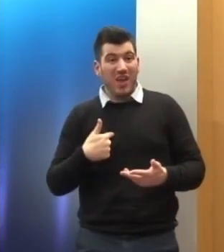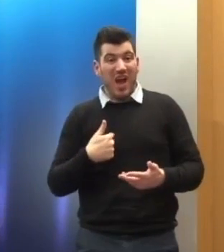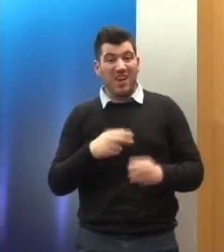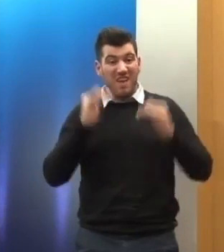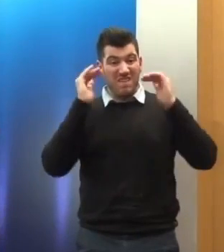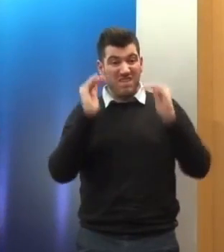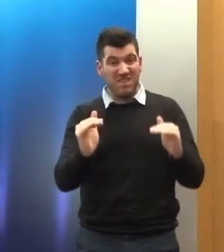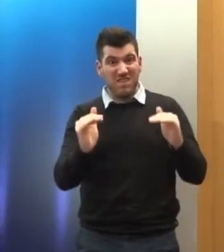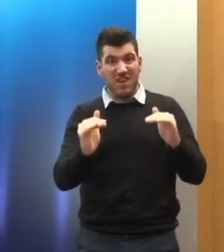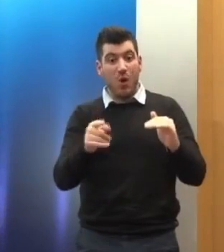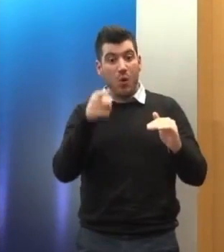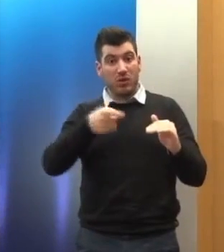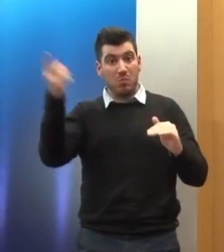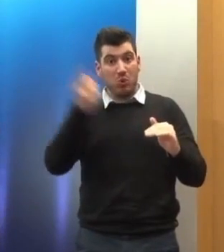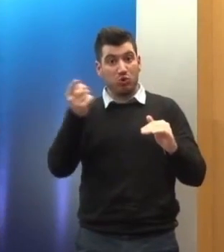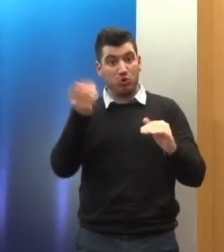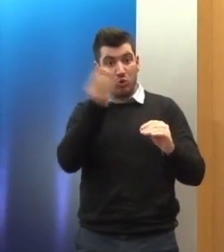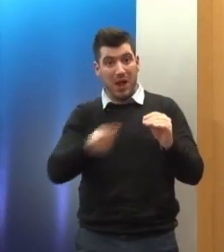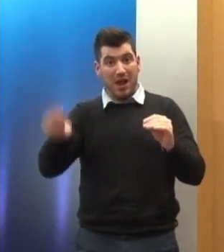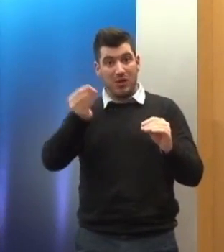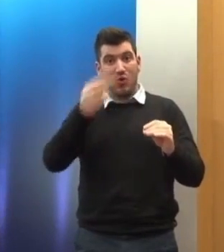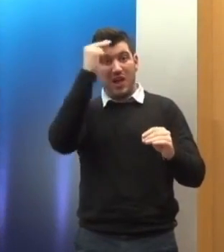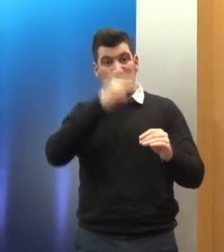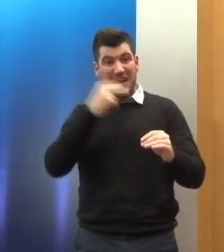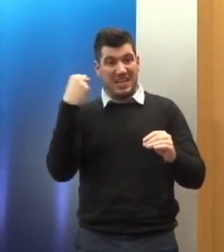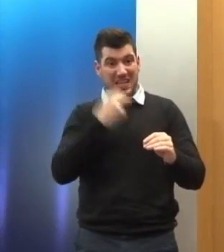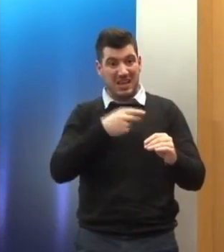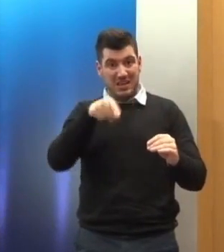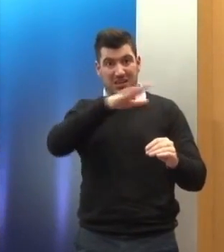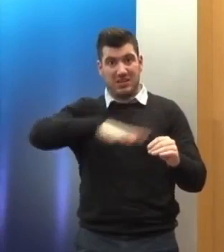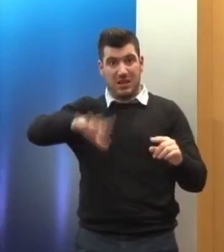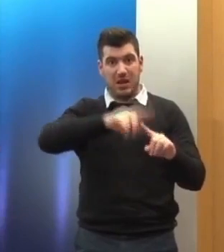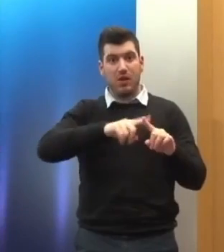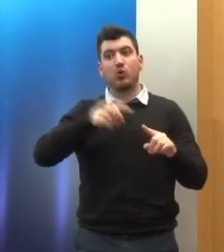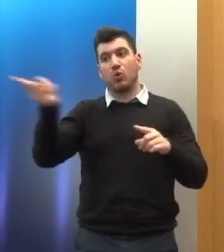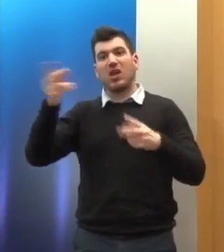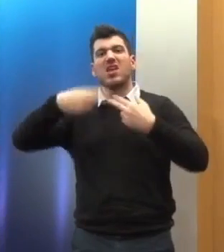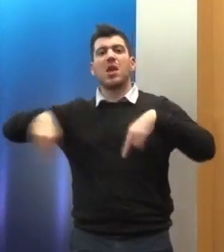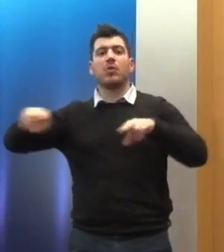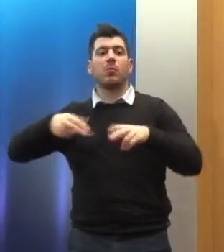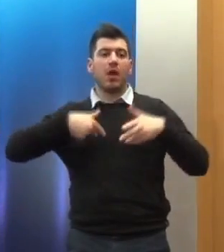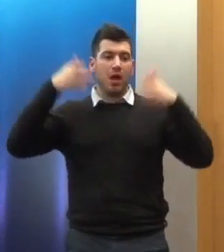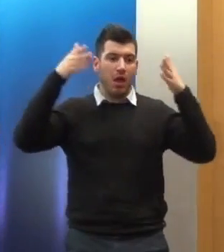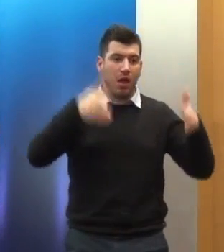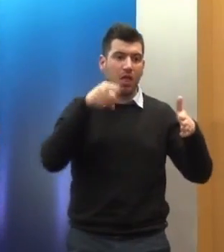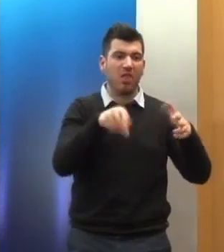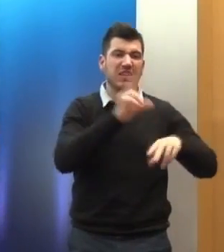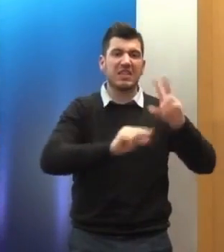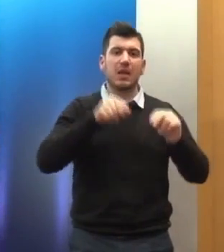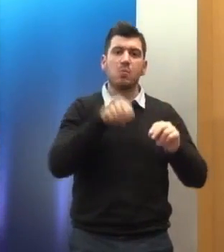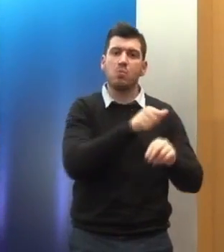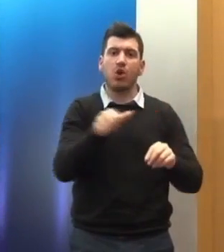φράση μέσα στην έκθεση η Επιτροπή θα συζητάει μόνο για αυτή τη φράση που με αρχές στο τέλος ευτυχώς δεν έμεινε διαγράφει